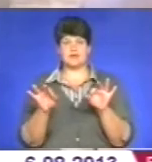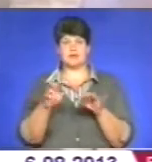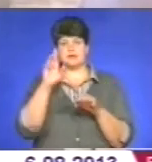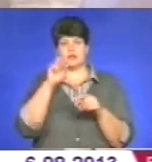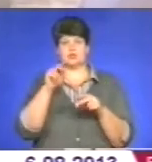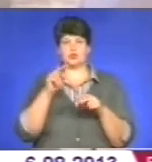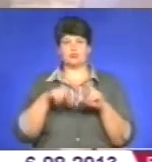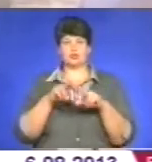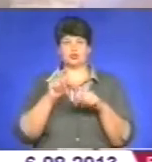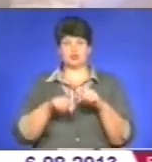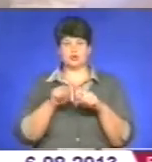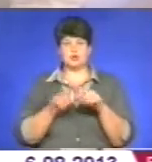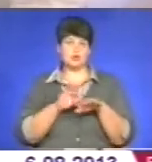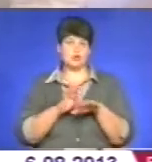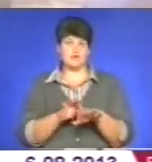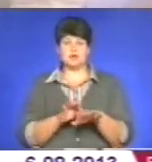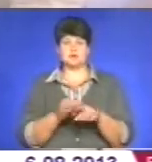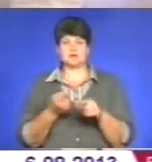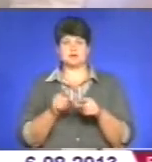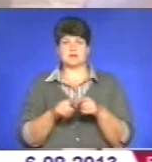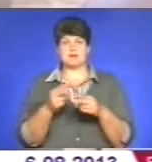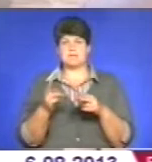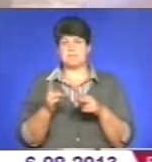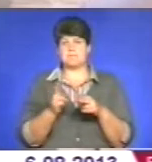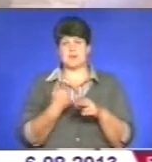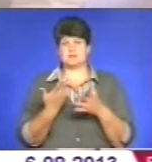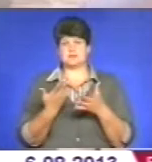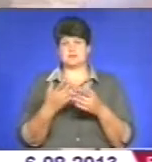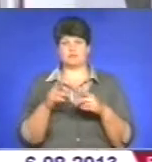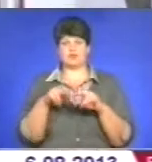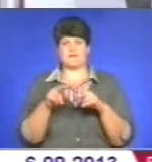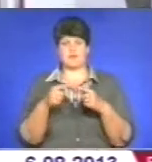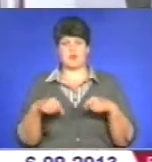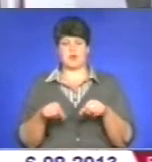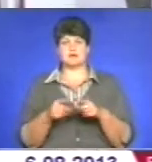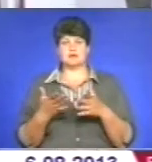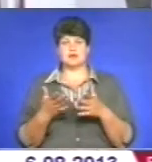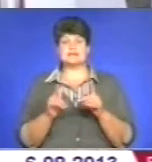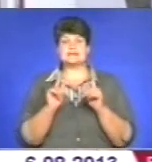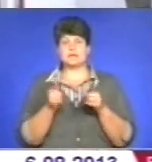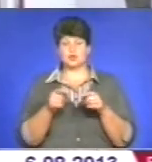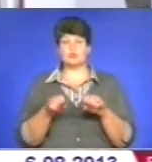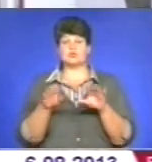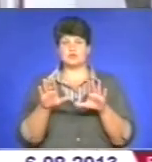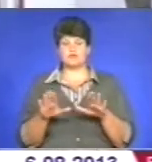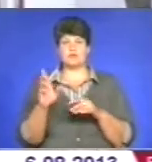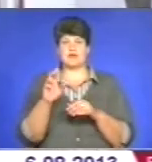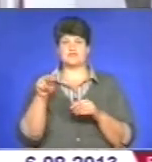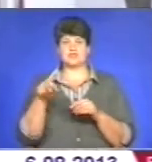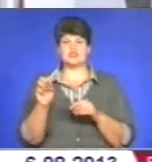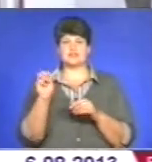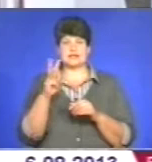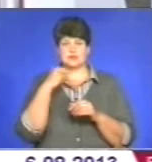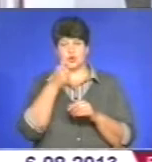і провести будівництво такого будинку, навіть без залучення підрядної будівельної організації. Згідно із постановою від березня 2013